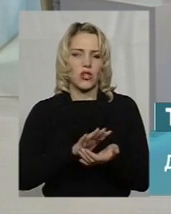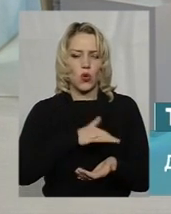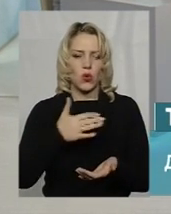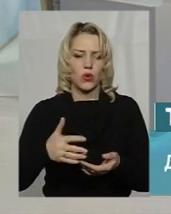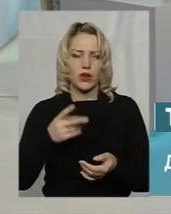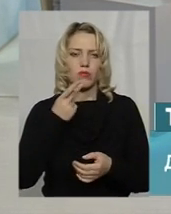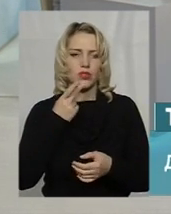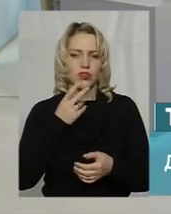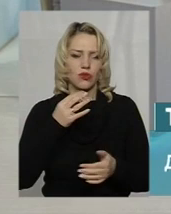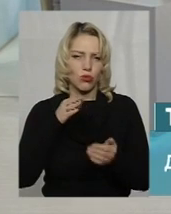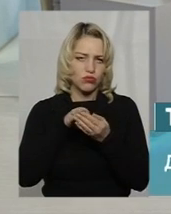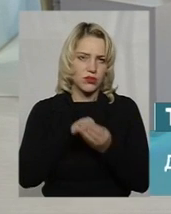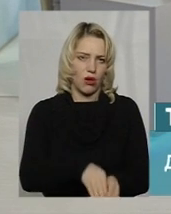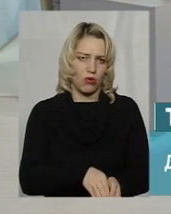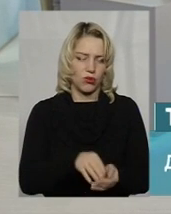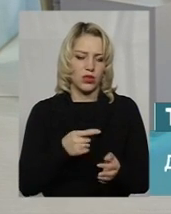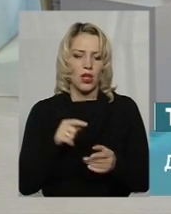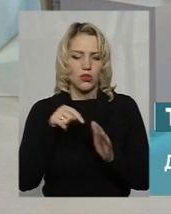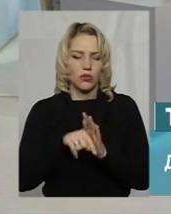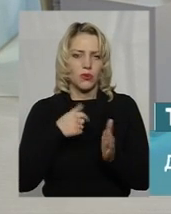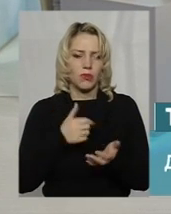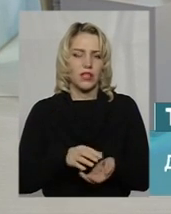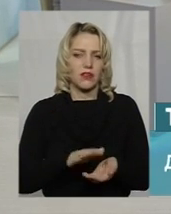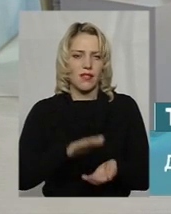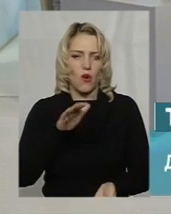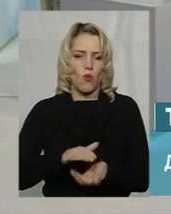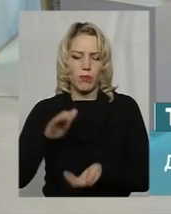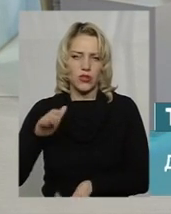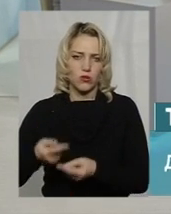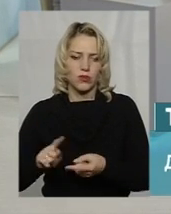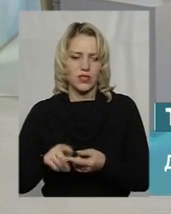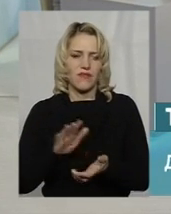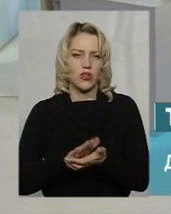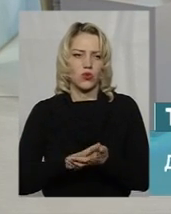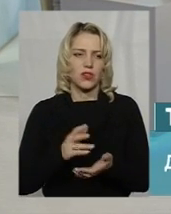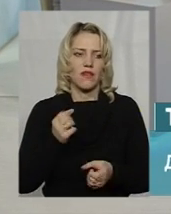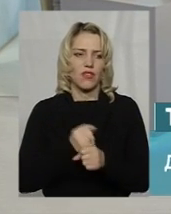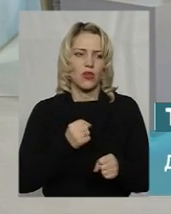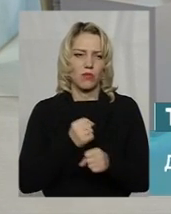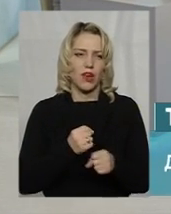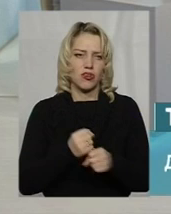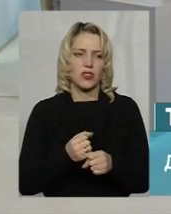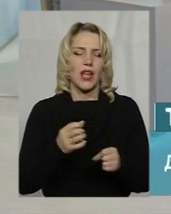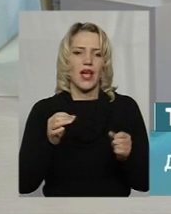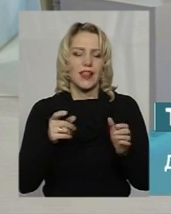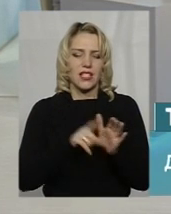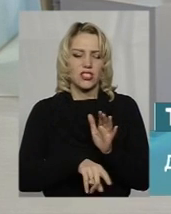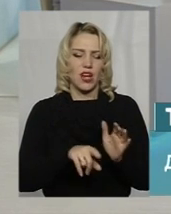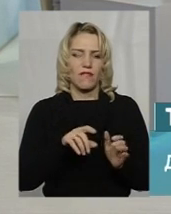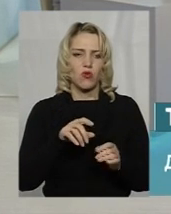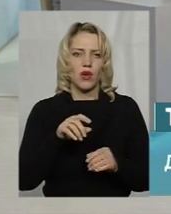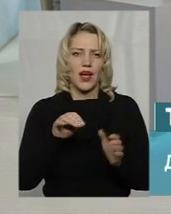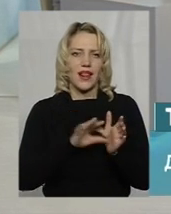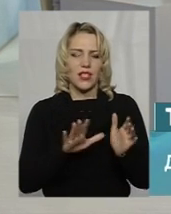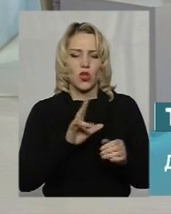захоронення. Тобто, ми накопичуємо ці відходи, виробляючи начебто дешеву електроенергію на АЕС. Але ми